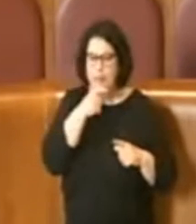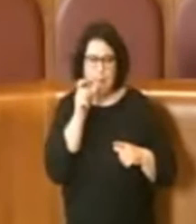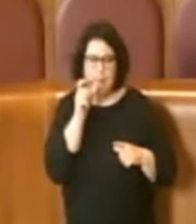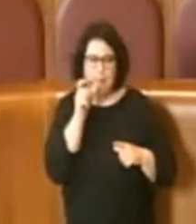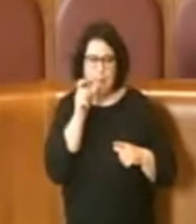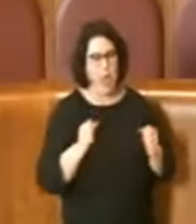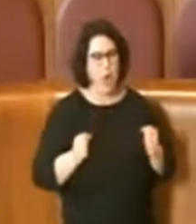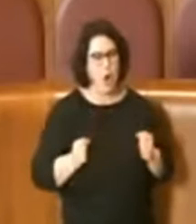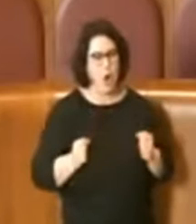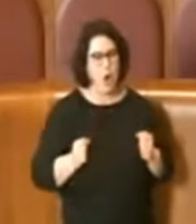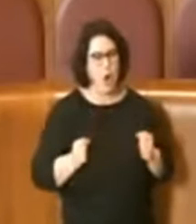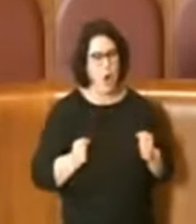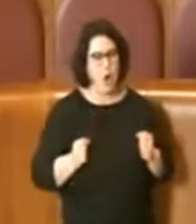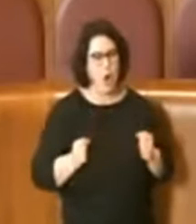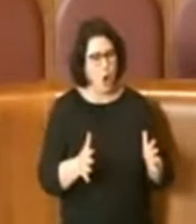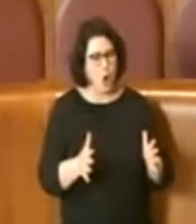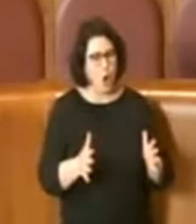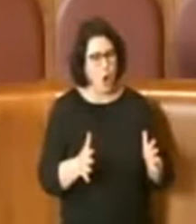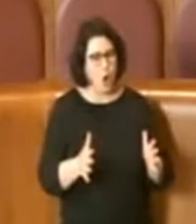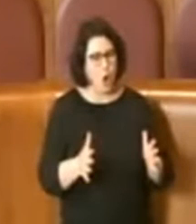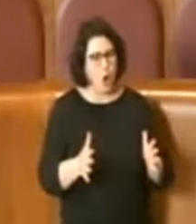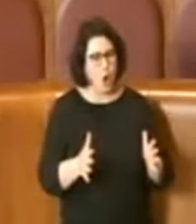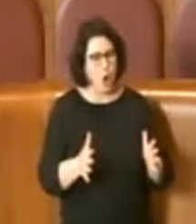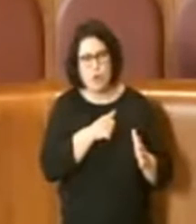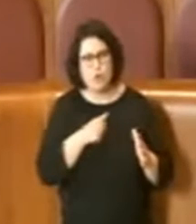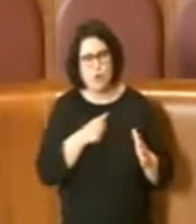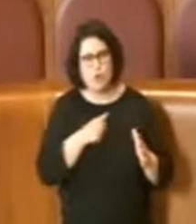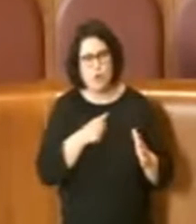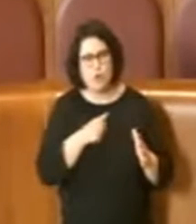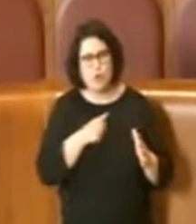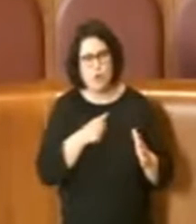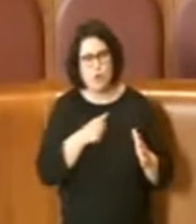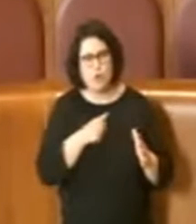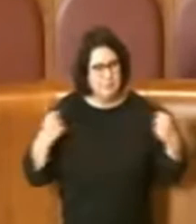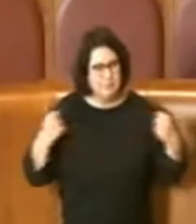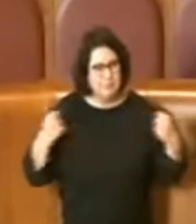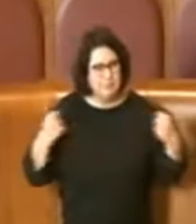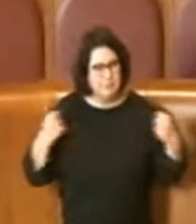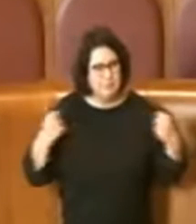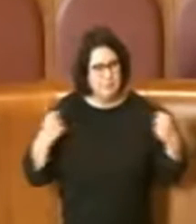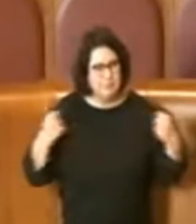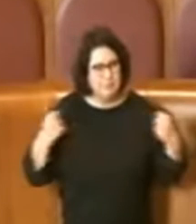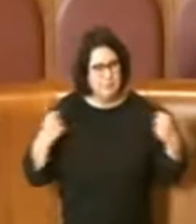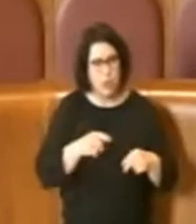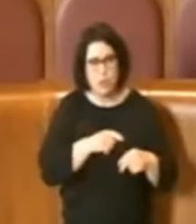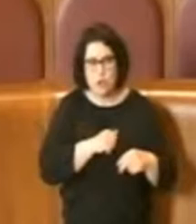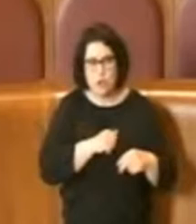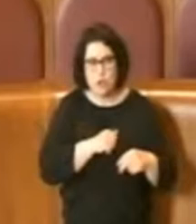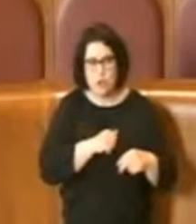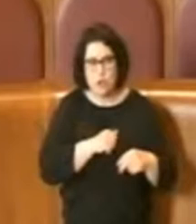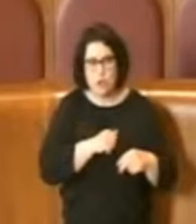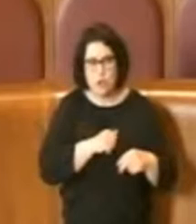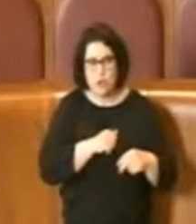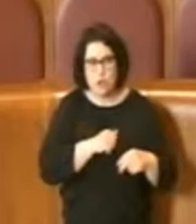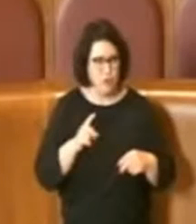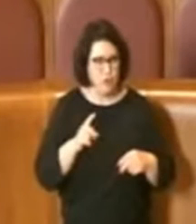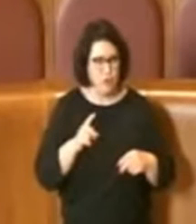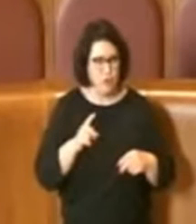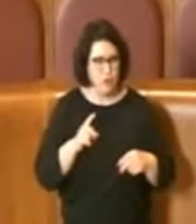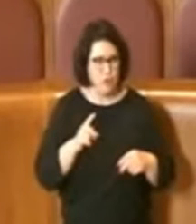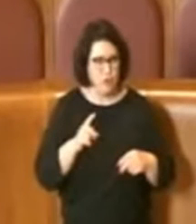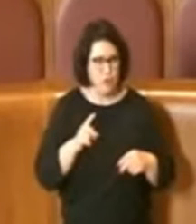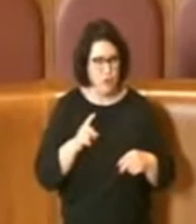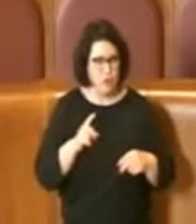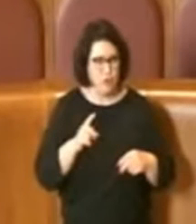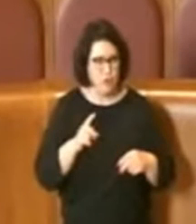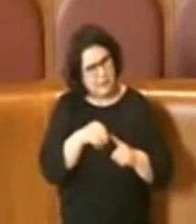evidentemente non era solo uno slogan elettorale, ma un dichiarato forte intento